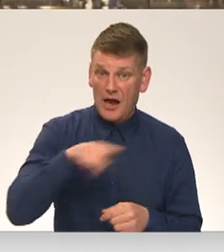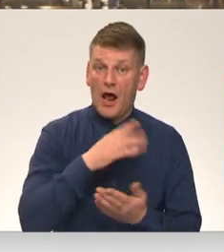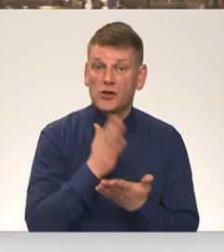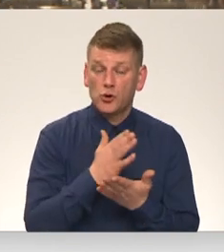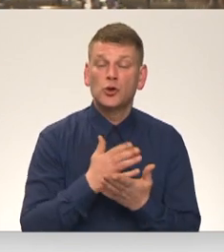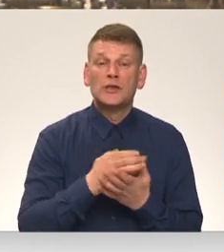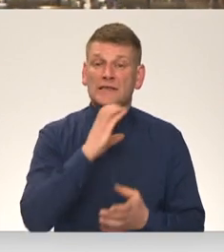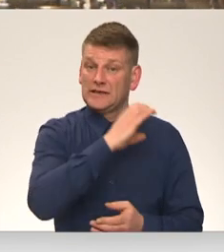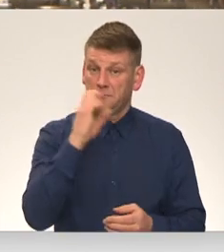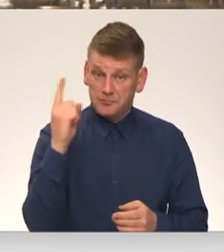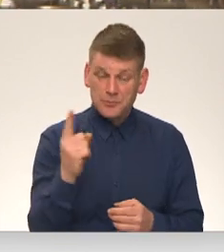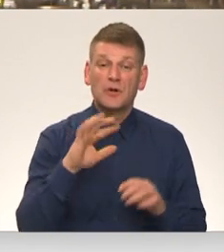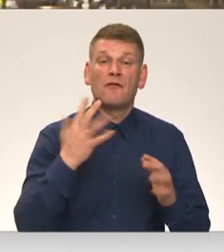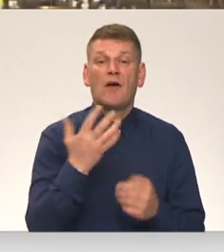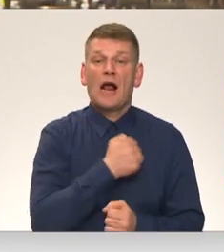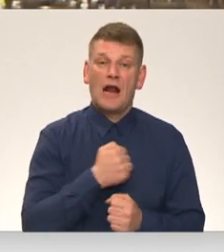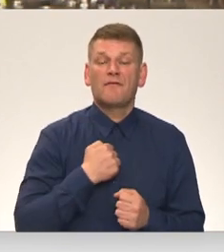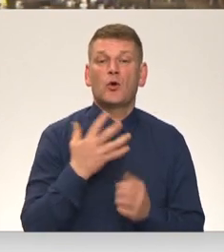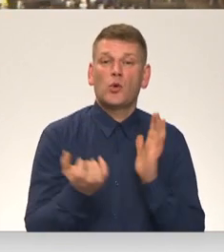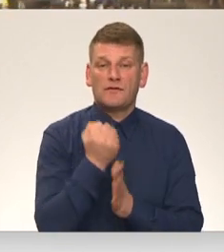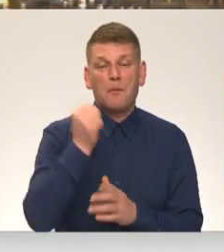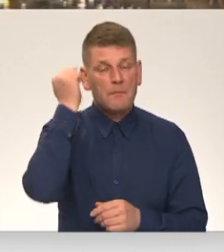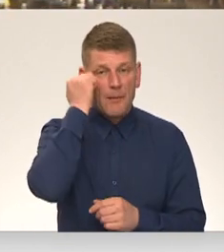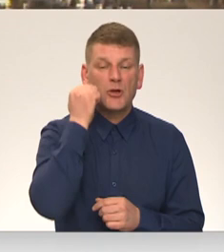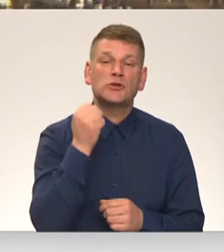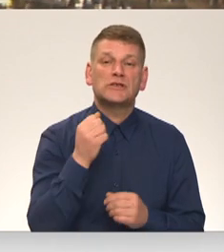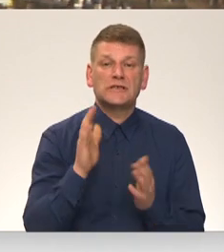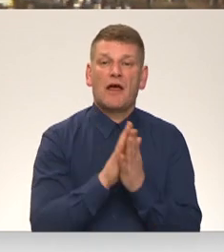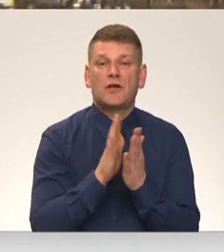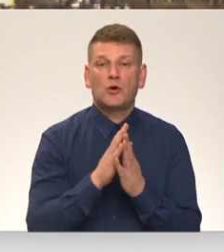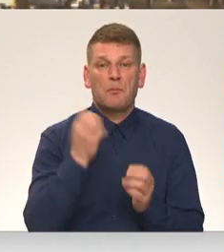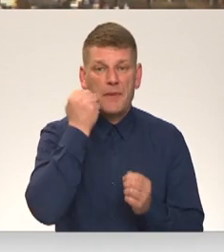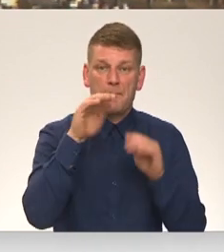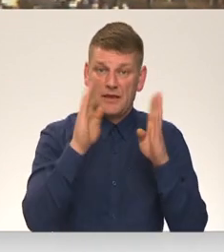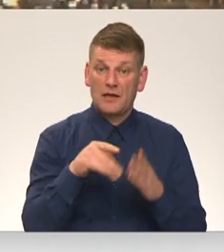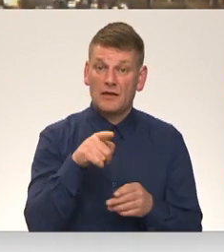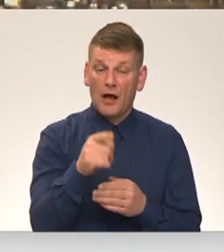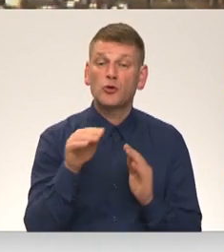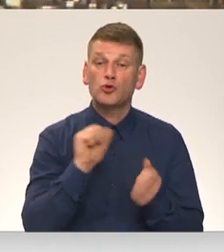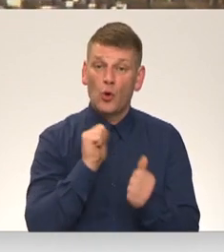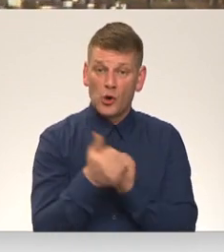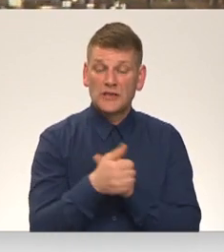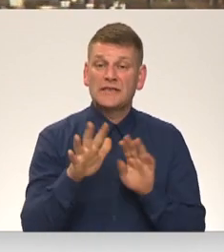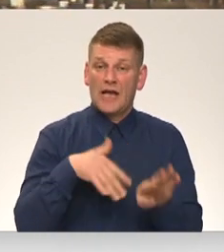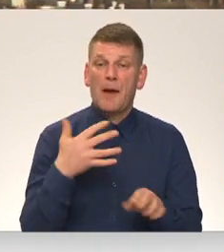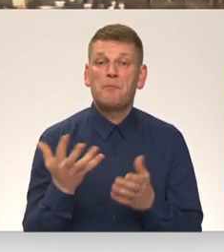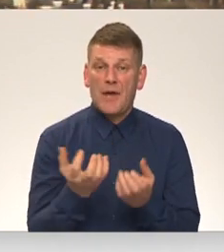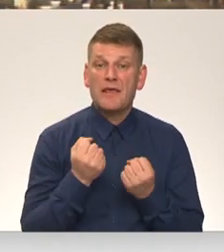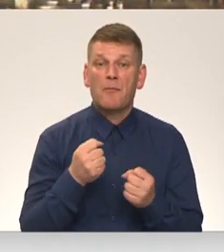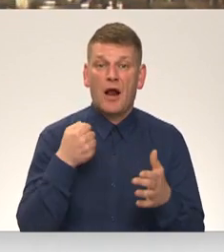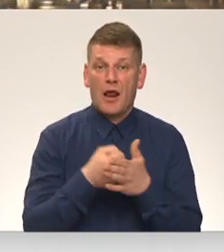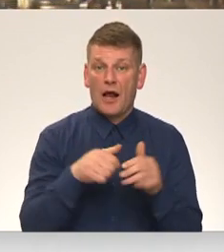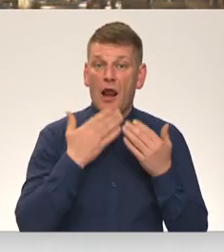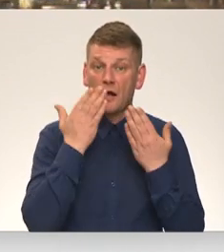padomjā armijas vētās karavīru, uzvaru un piemiņu slavinošu pieminekļu. Šādus likumu grozījumus sājums šodien pieņēma galīgajā lasījumā, lai